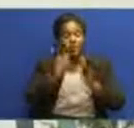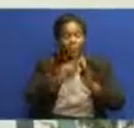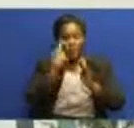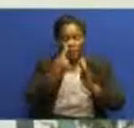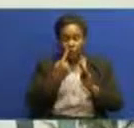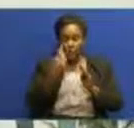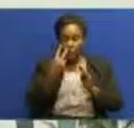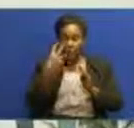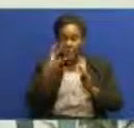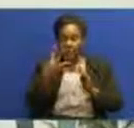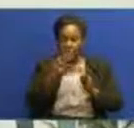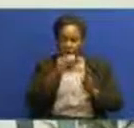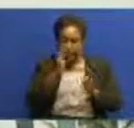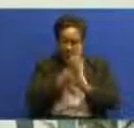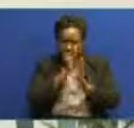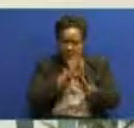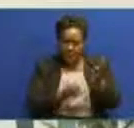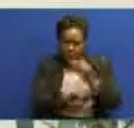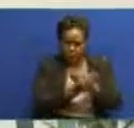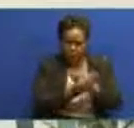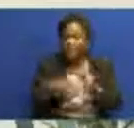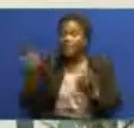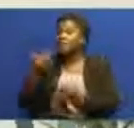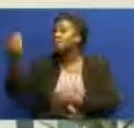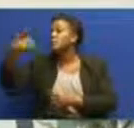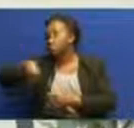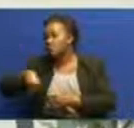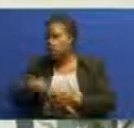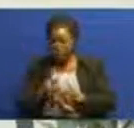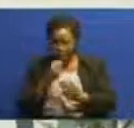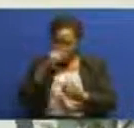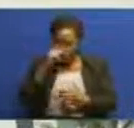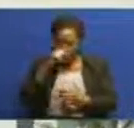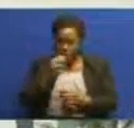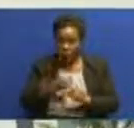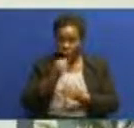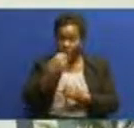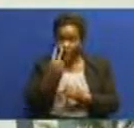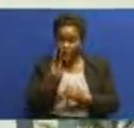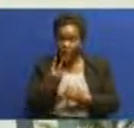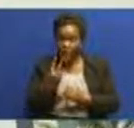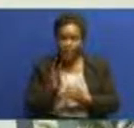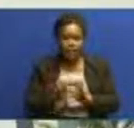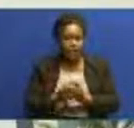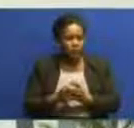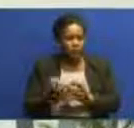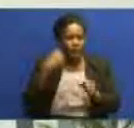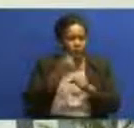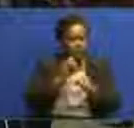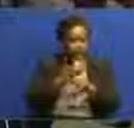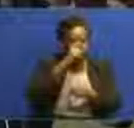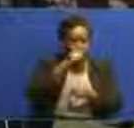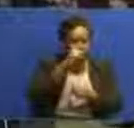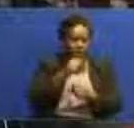vya shiria vyarushwa na ubavirifu kivya uchunguzi wa wawamu ya pili utahusisha zaidi shilingi bilioni sabini